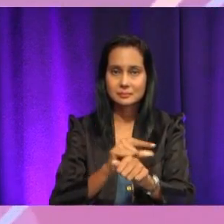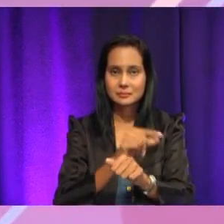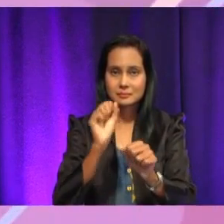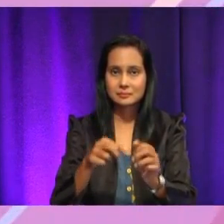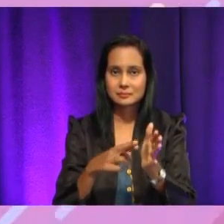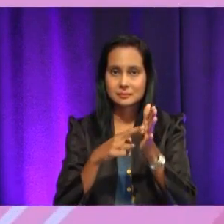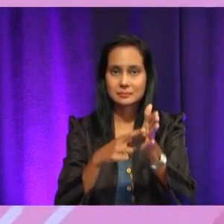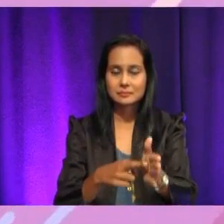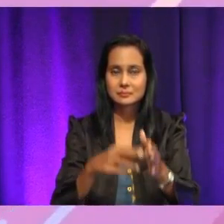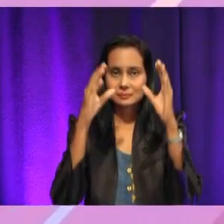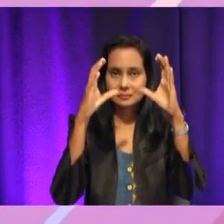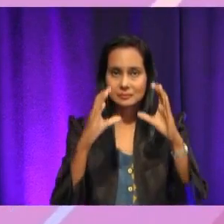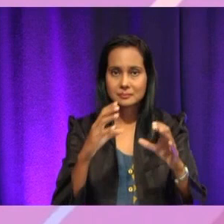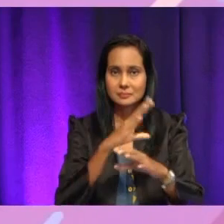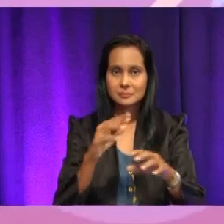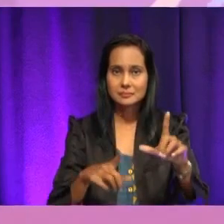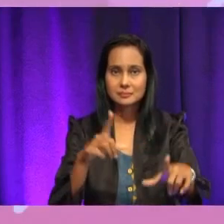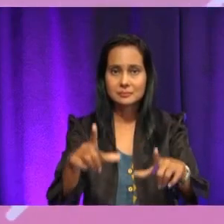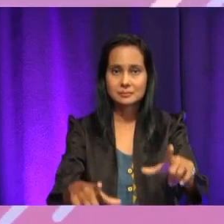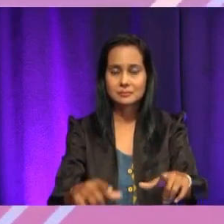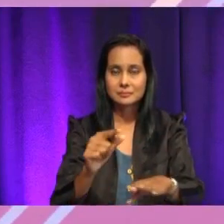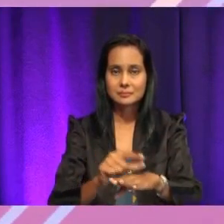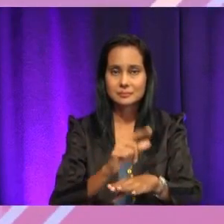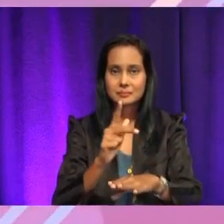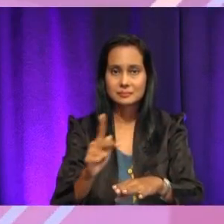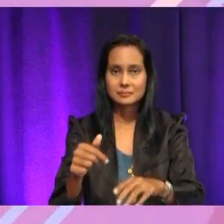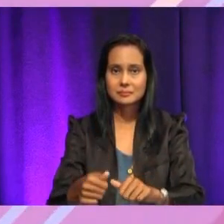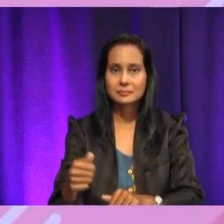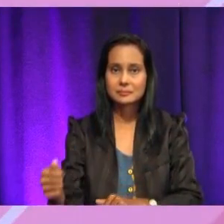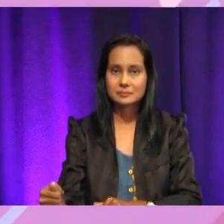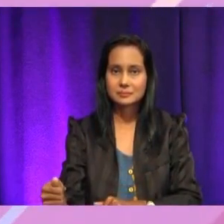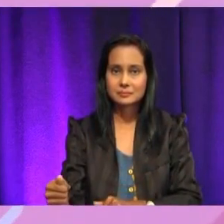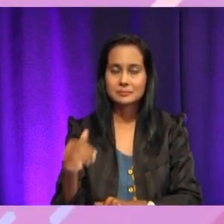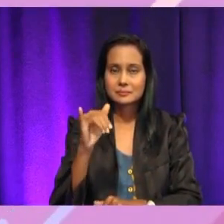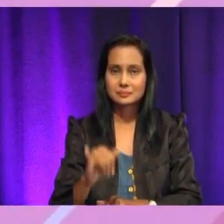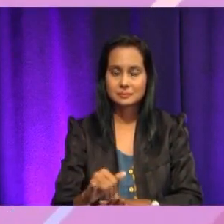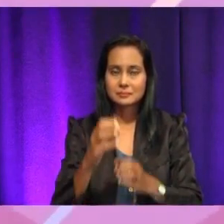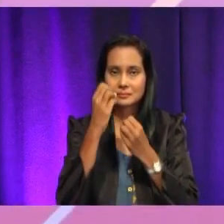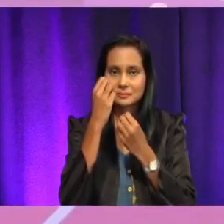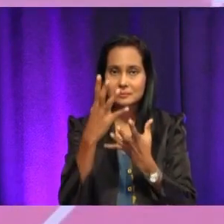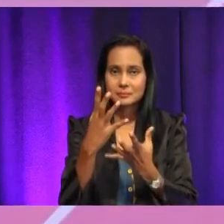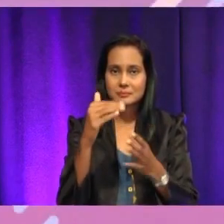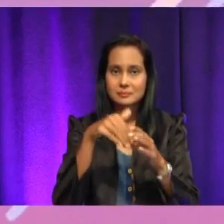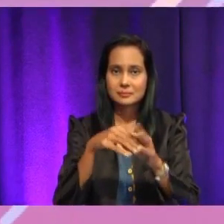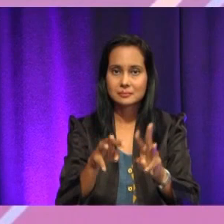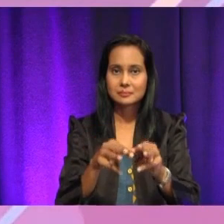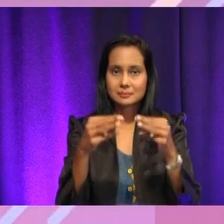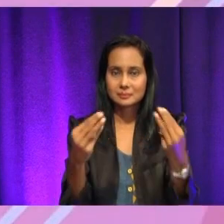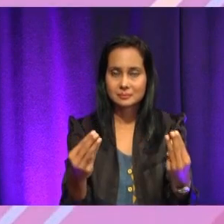cara-cara dan langkah-langkah menggunakan peralatan yang dinyatakan dalam manual.